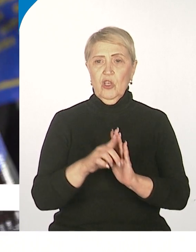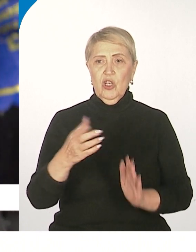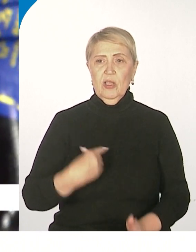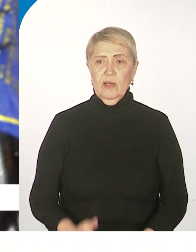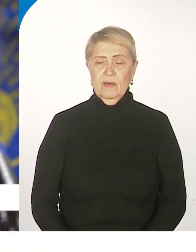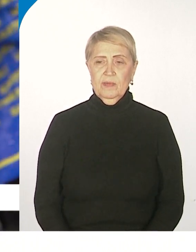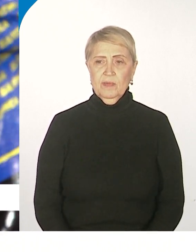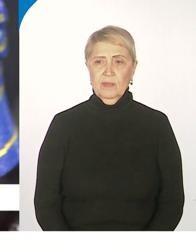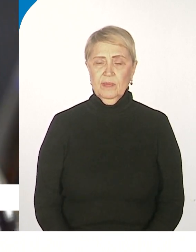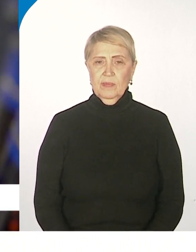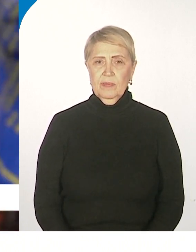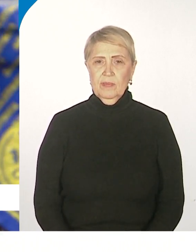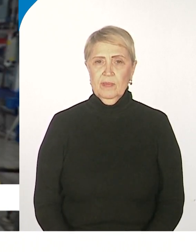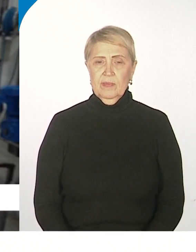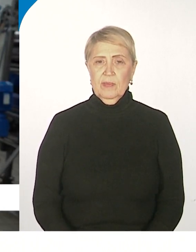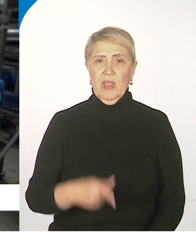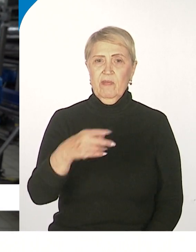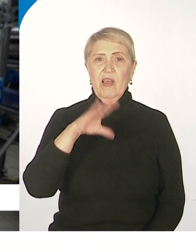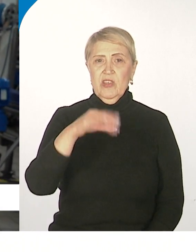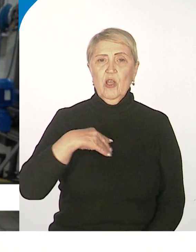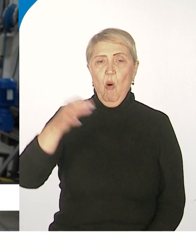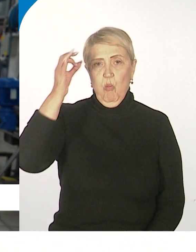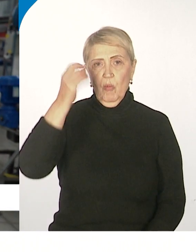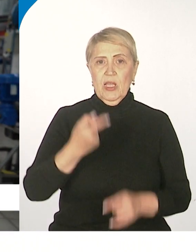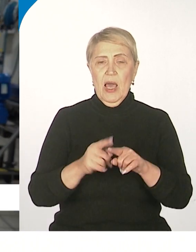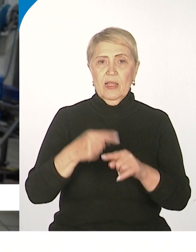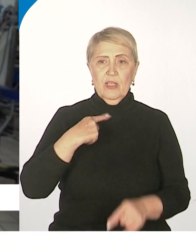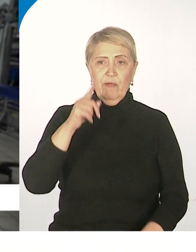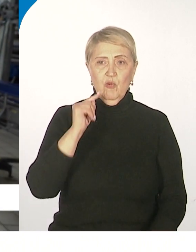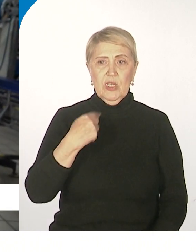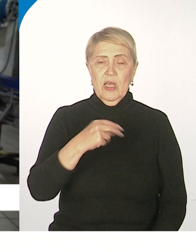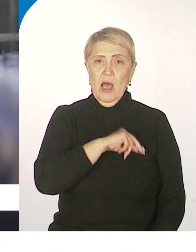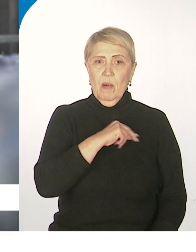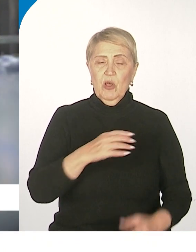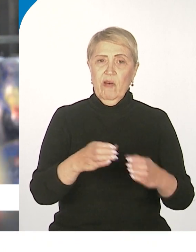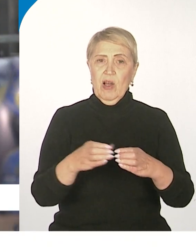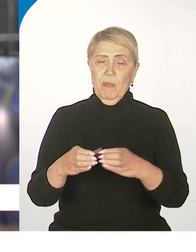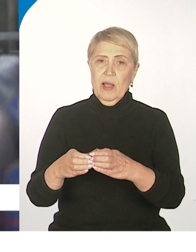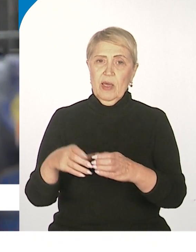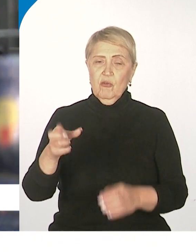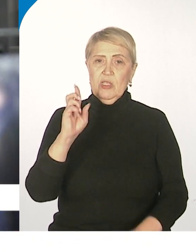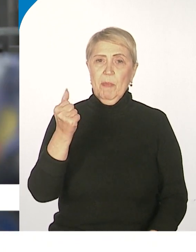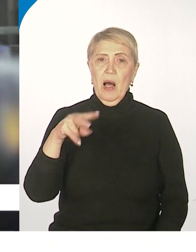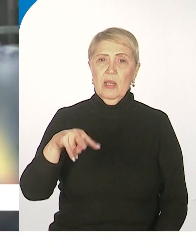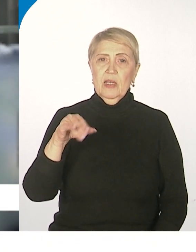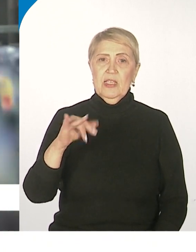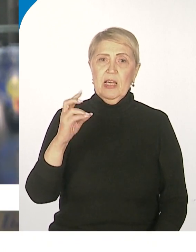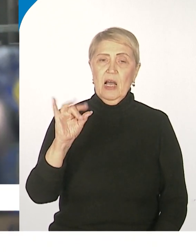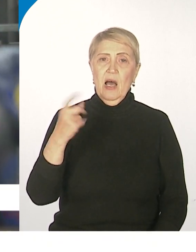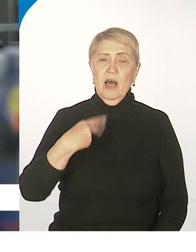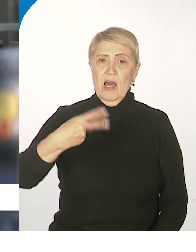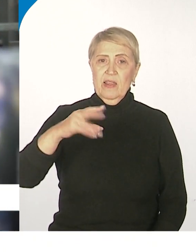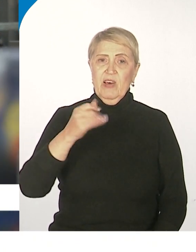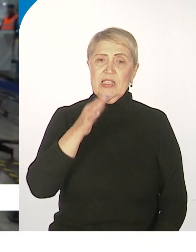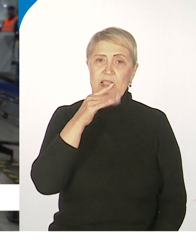сказать, налива. А вы вообще помните этот вкус? Да, я работаю в компании «Балтика» больше 20 лет, соответственно, вкус